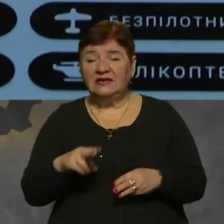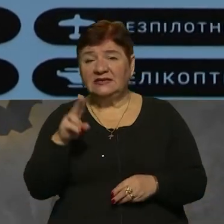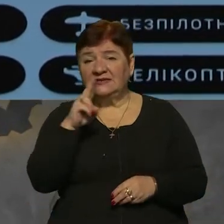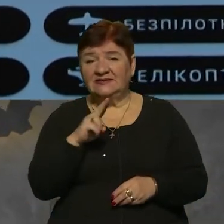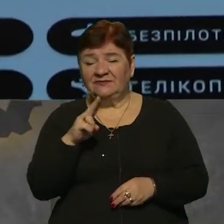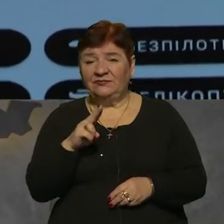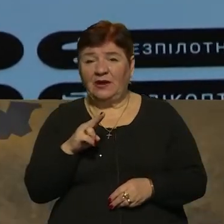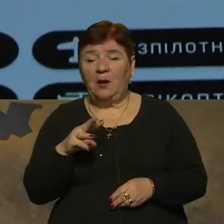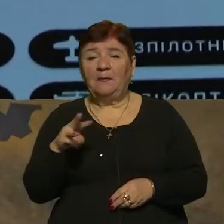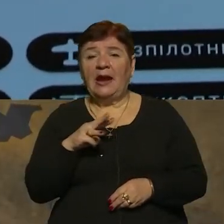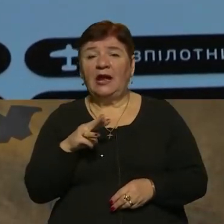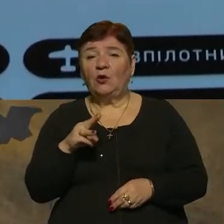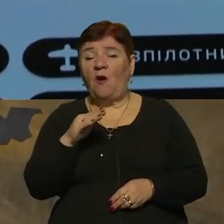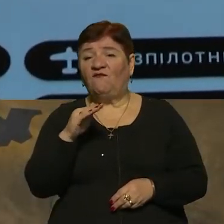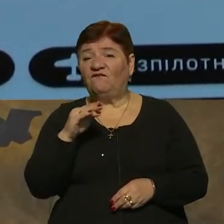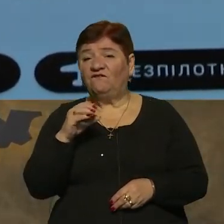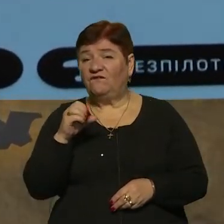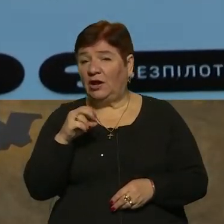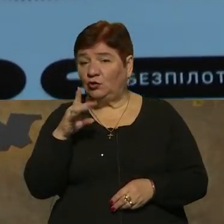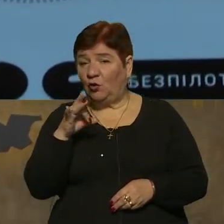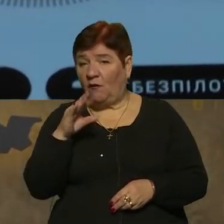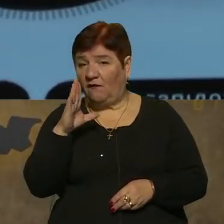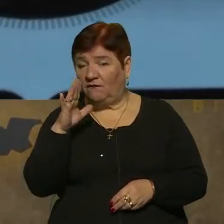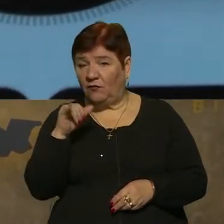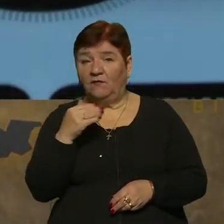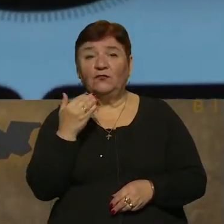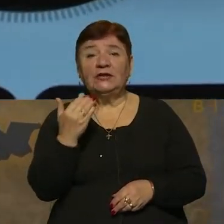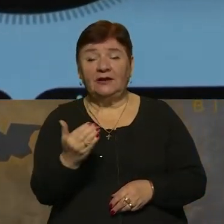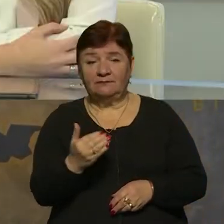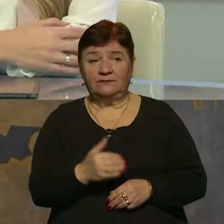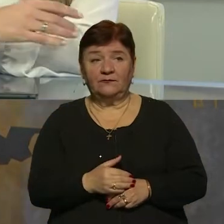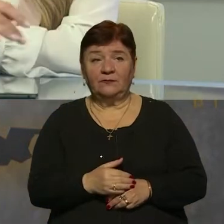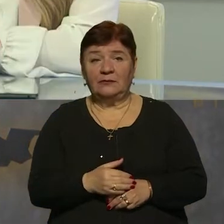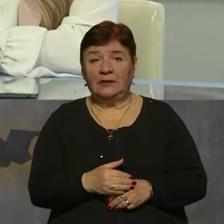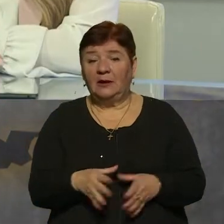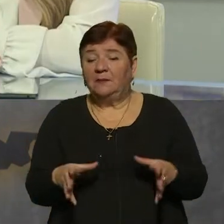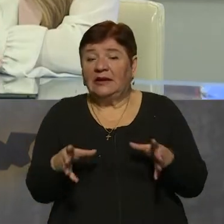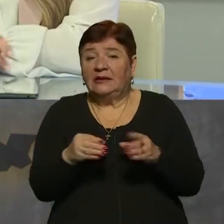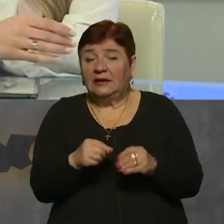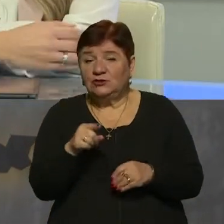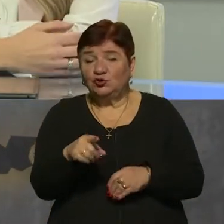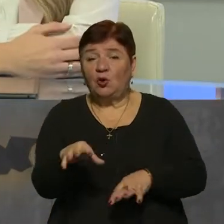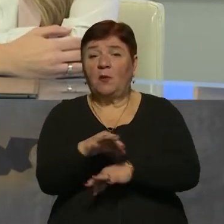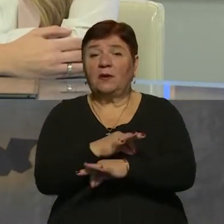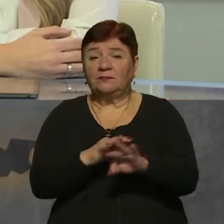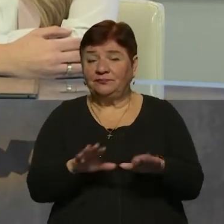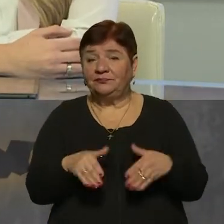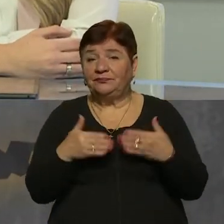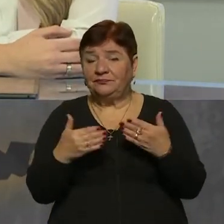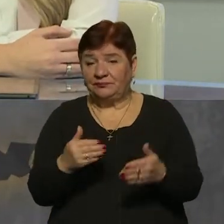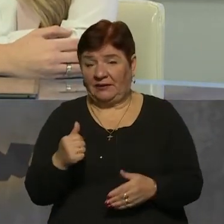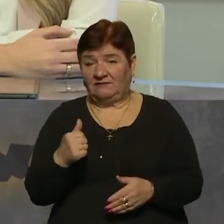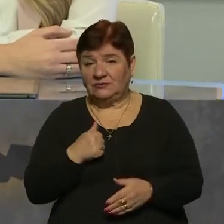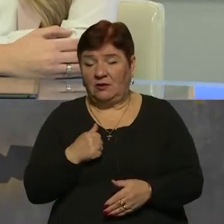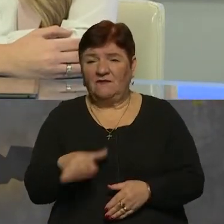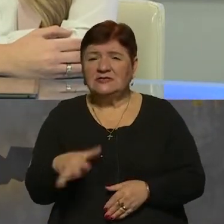трансформації Михайлу Федорову, бо вони долучилися до цього проєкту по рекомендації військових,